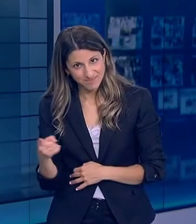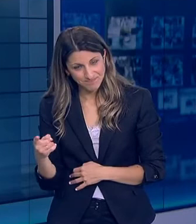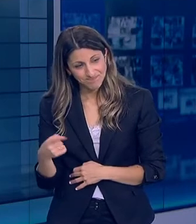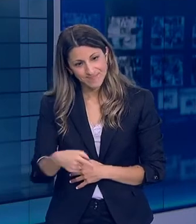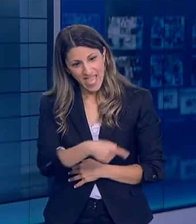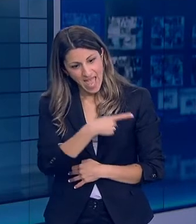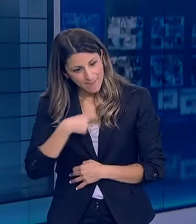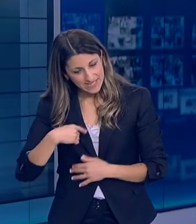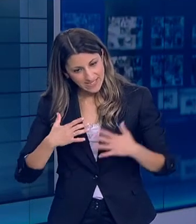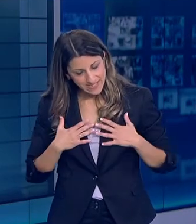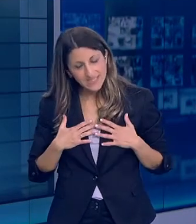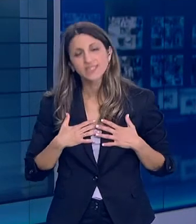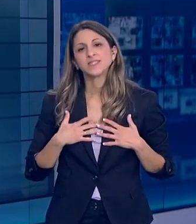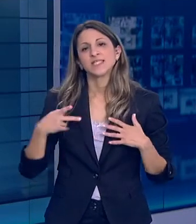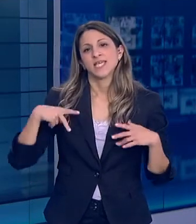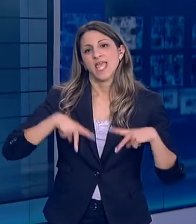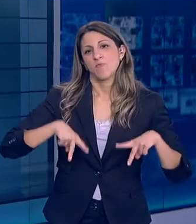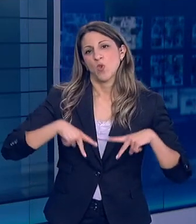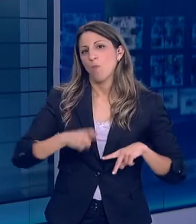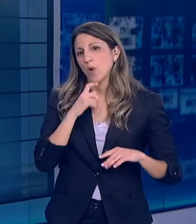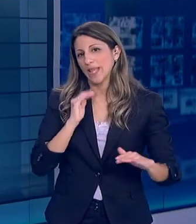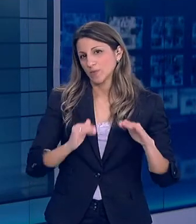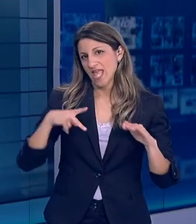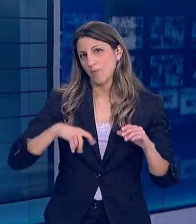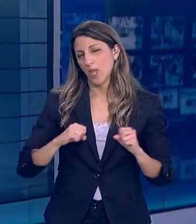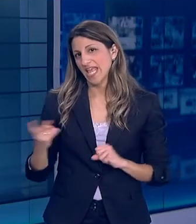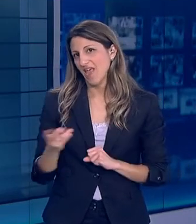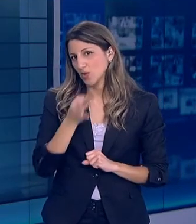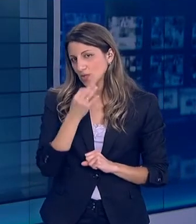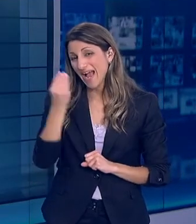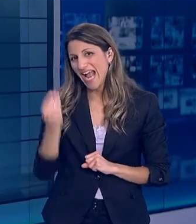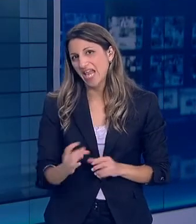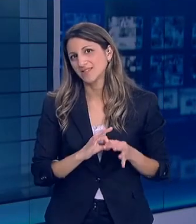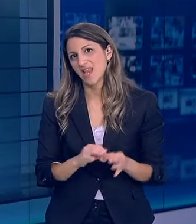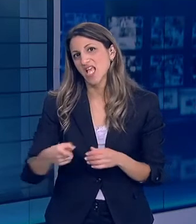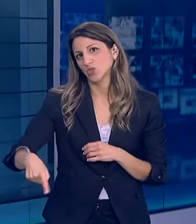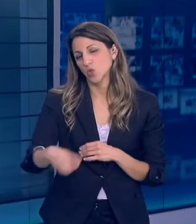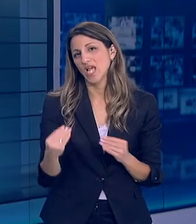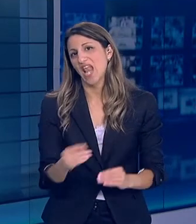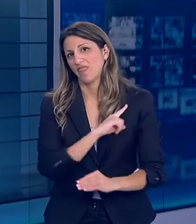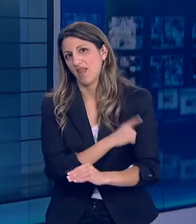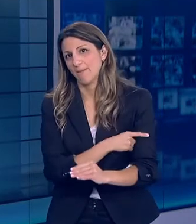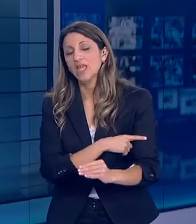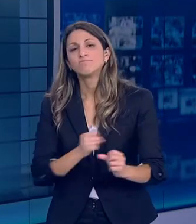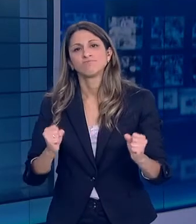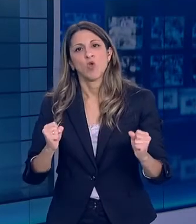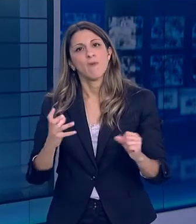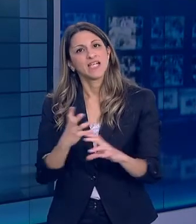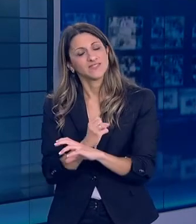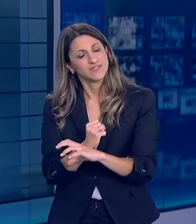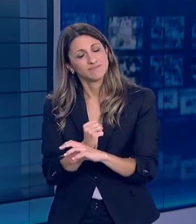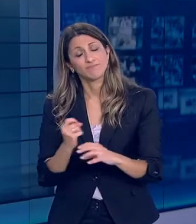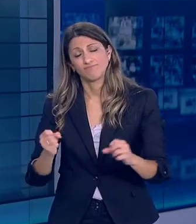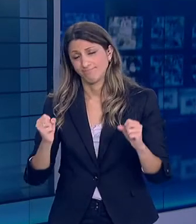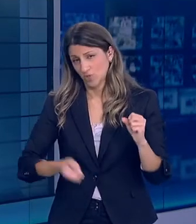προστασία Και από το φιλόξενο Υπουργείο Υγείας Καλή δύναμη Καλή συνέχεια σε όλους μας Μένουμε ασφαλείς Βγαίνουμε νικητές